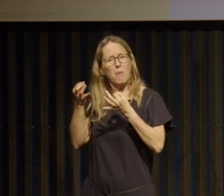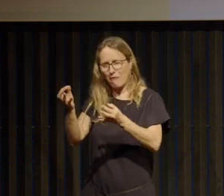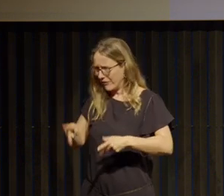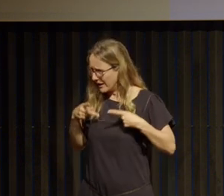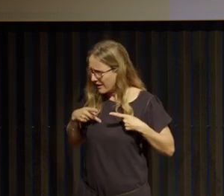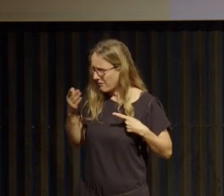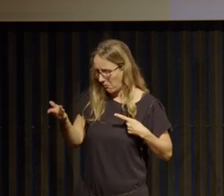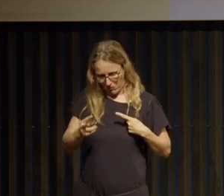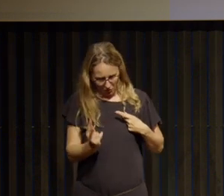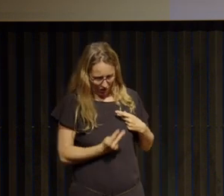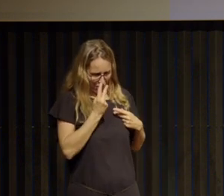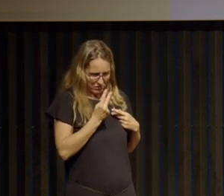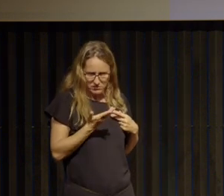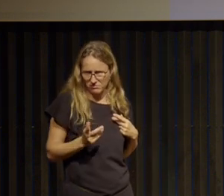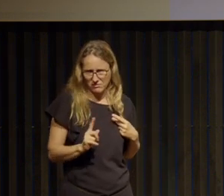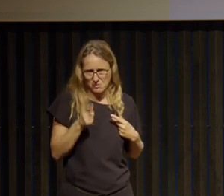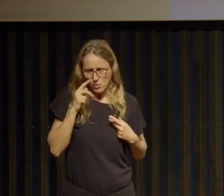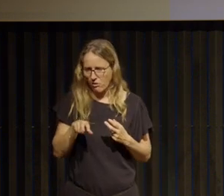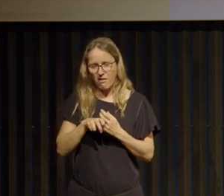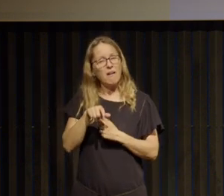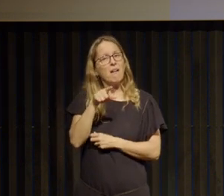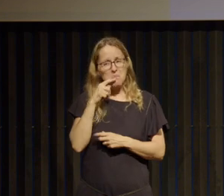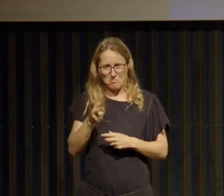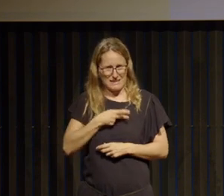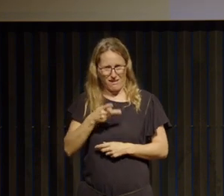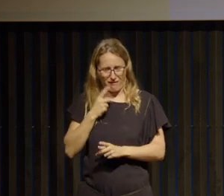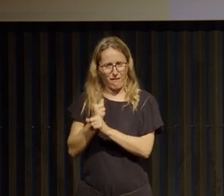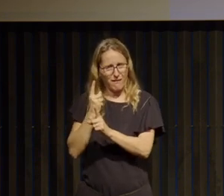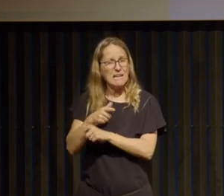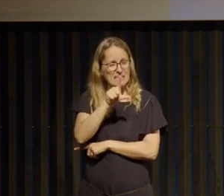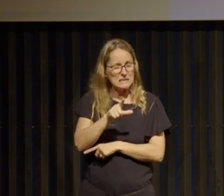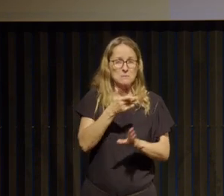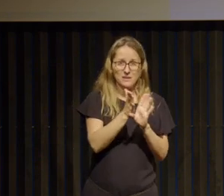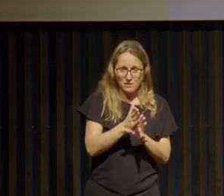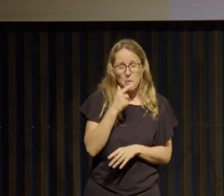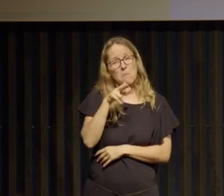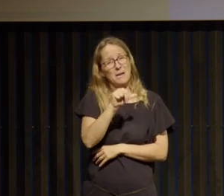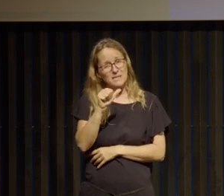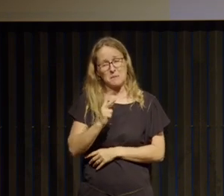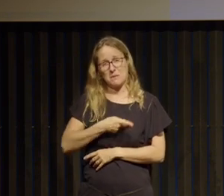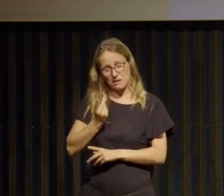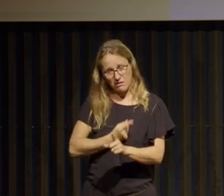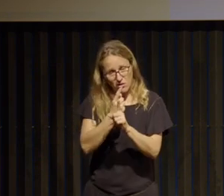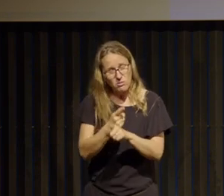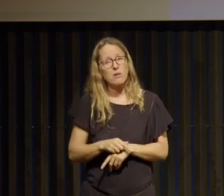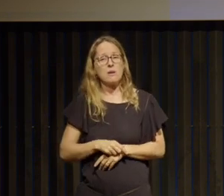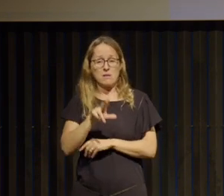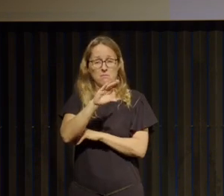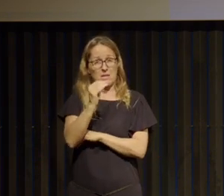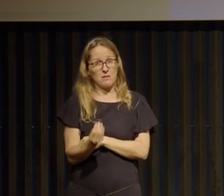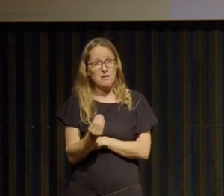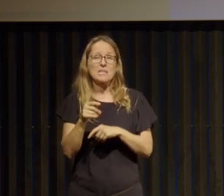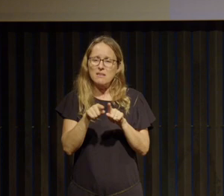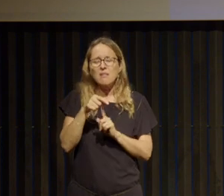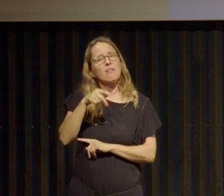passais mon temps chez le médecin le lundi j'avais psychologue le mardi j'avais le médecin traitant le mercredi j'avais un ététicien c'était